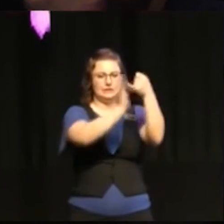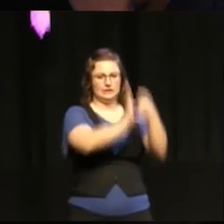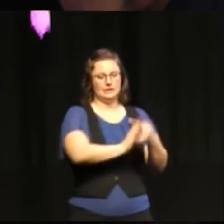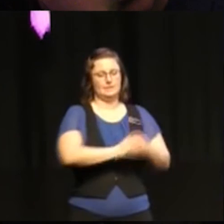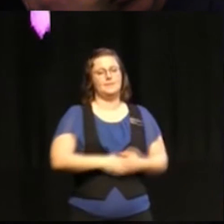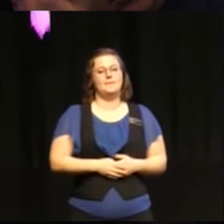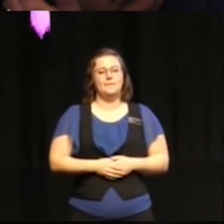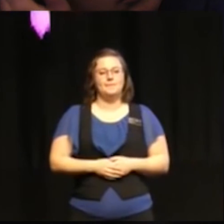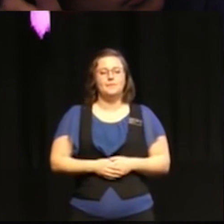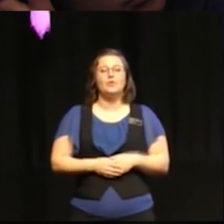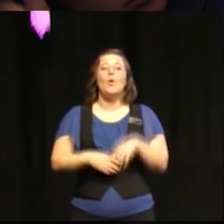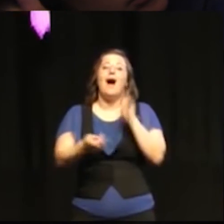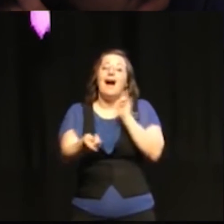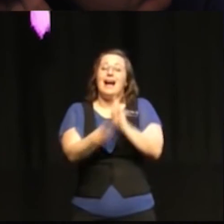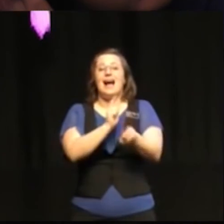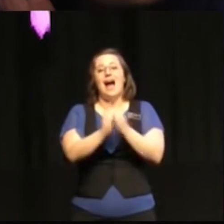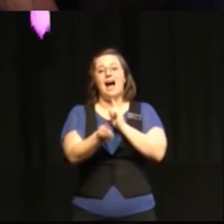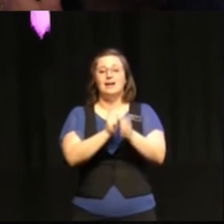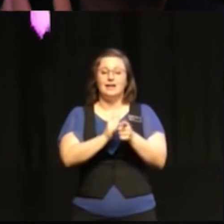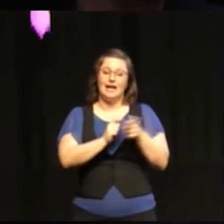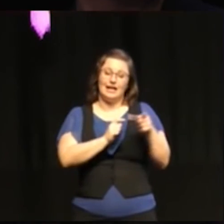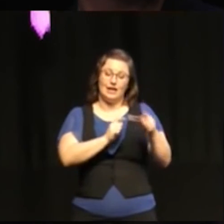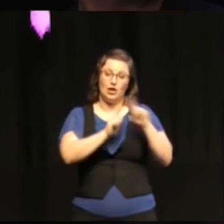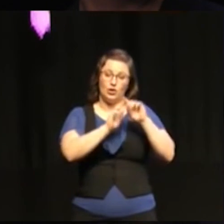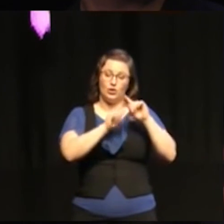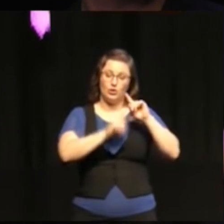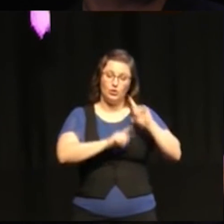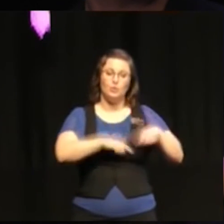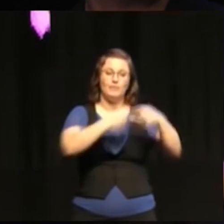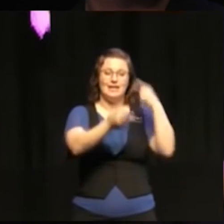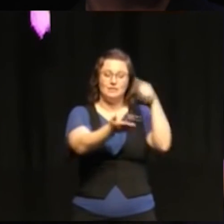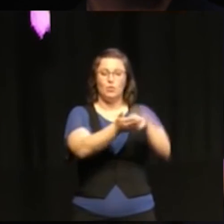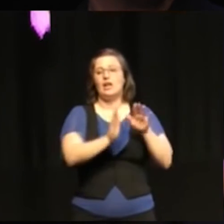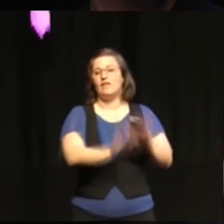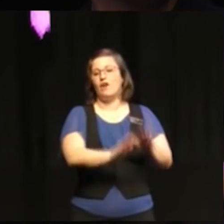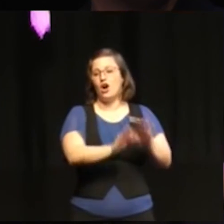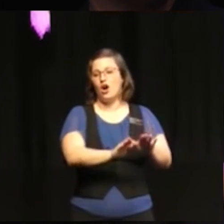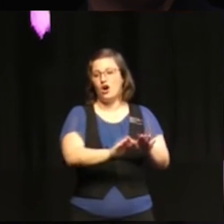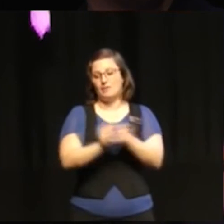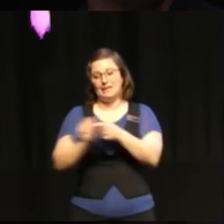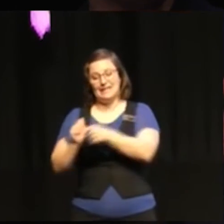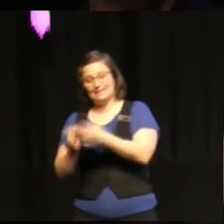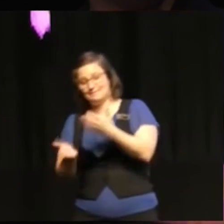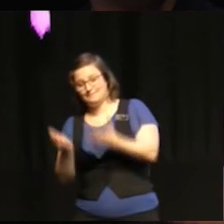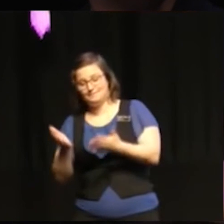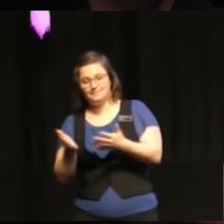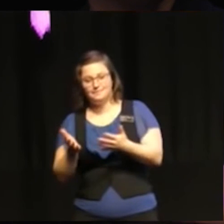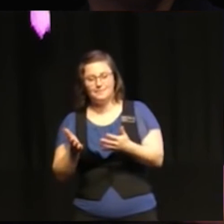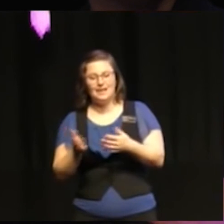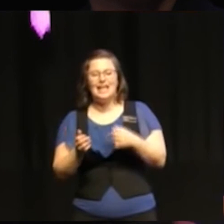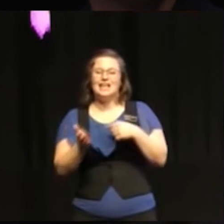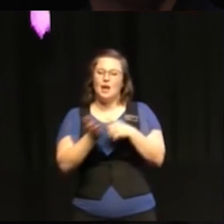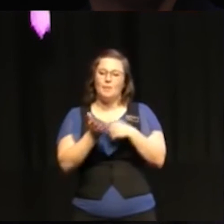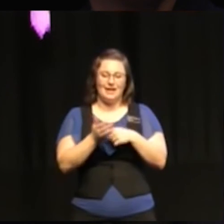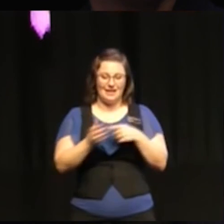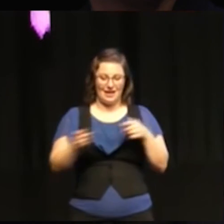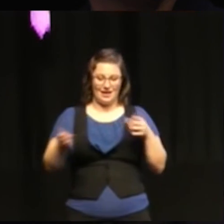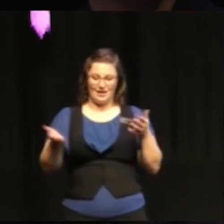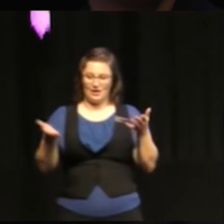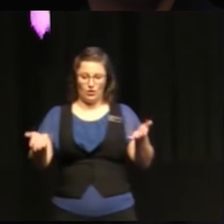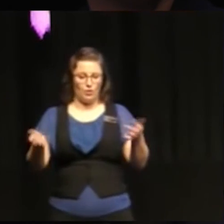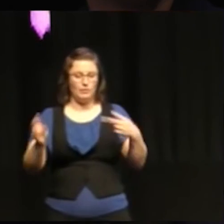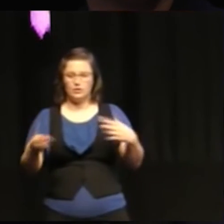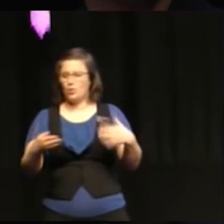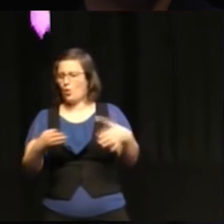så att det är möjligt att de så att säga fortlever jag tror också att det finns mycket de är så pass kompletta de tar upp de här